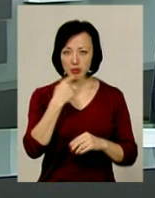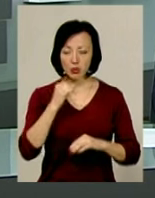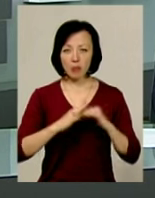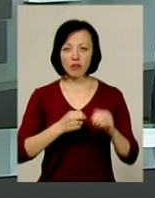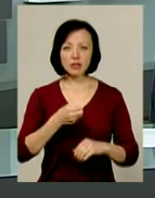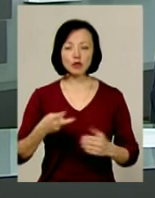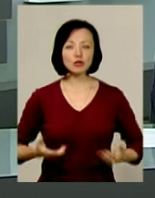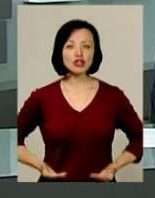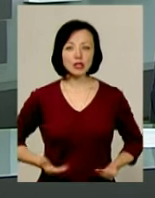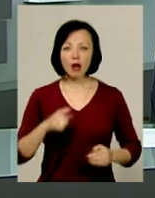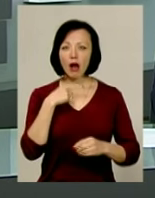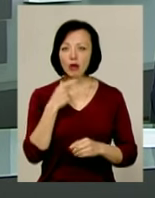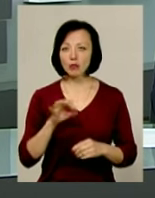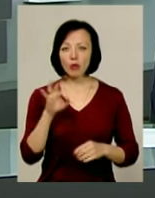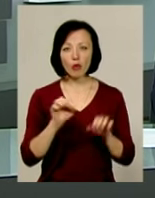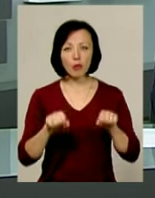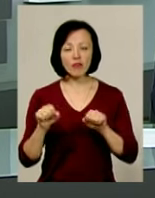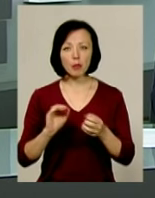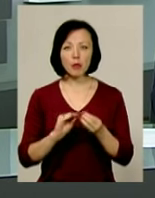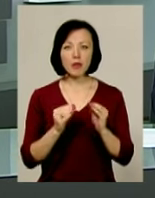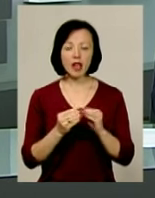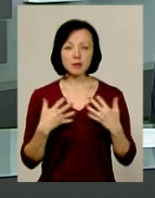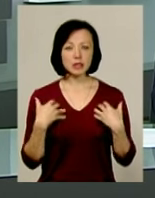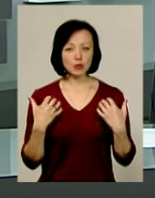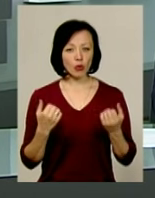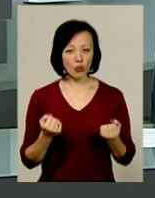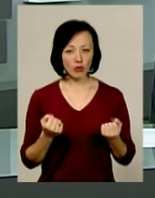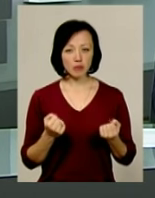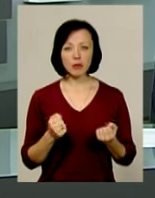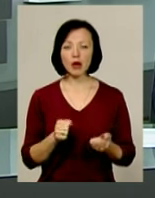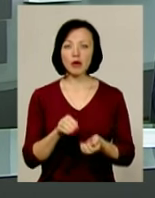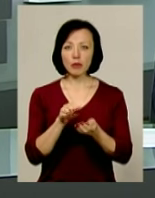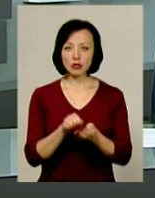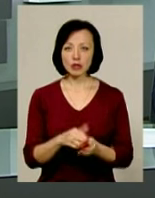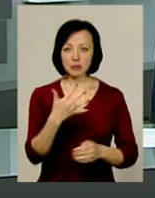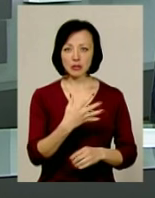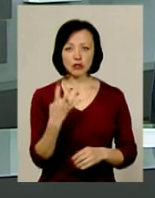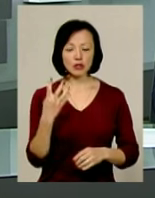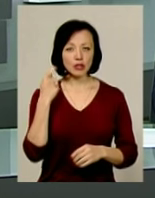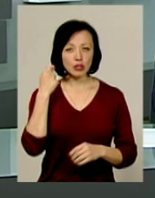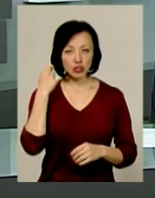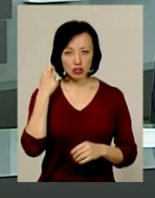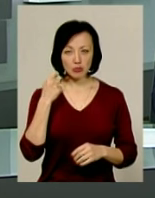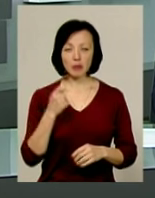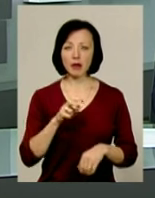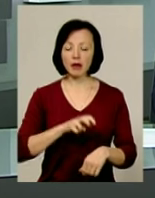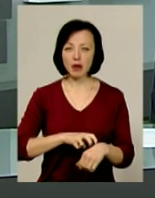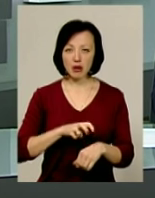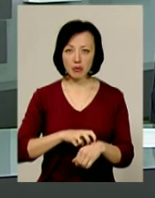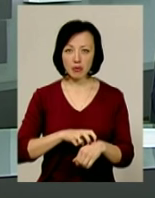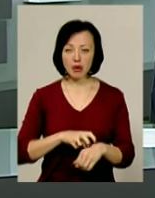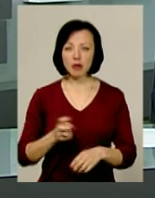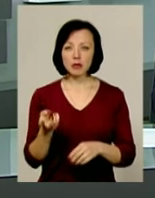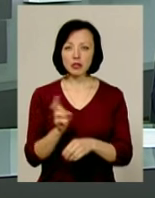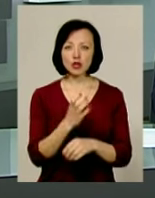професійному житті. Кажуть і про ймовірні проблеми зі здоров'ям. Попрощатися із 54-річним Володимиром Горлюком